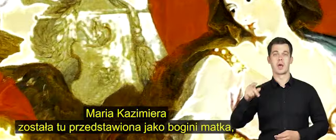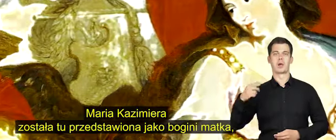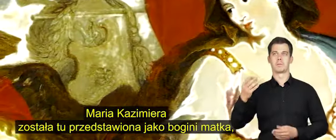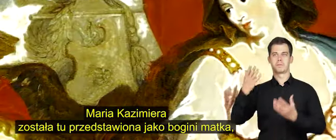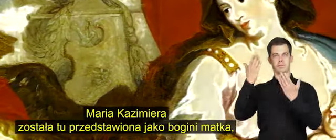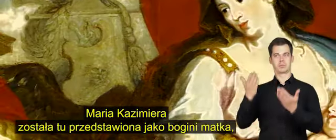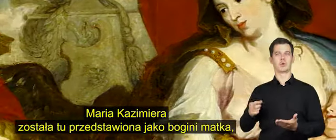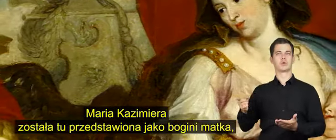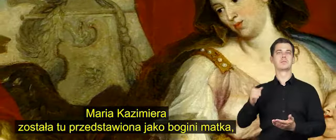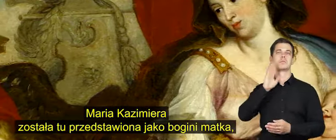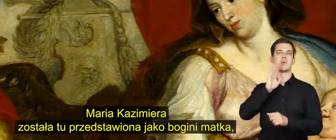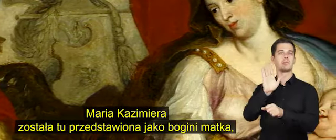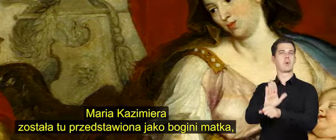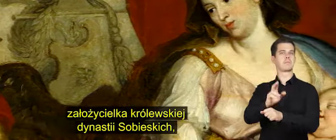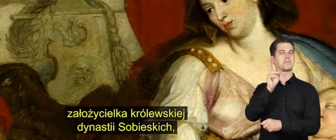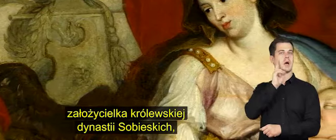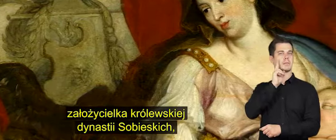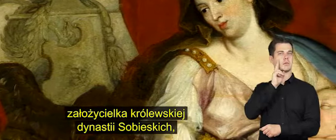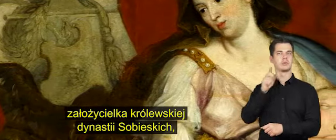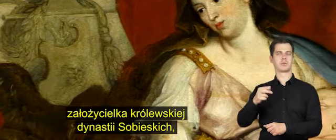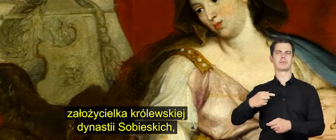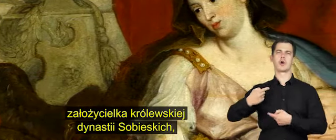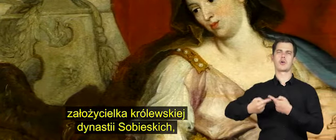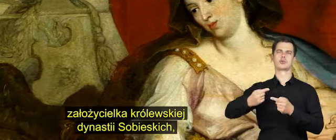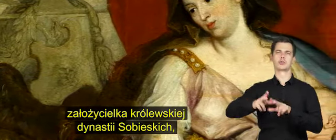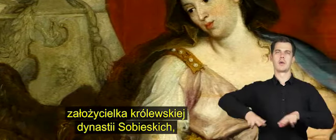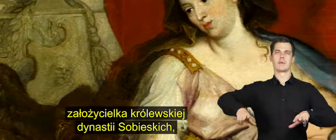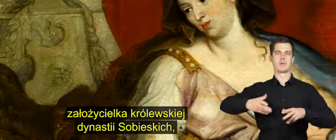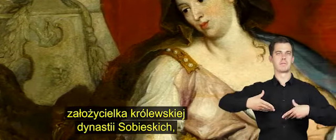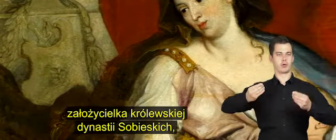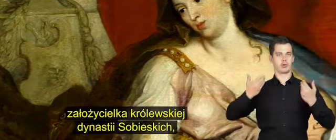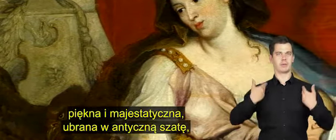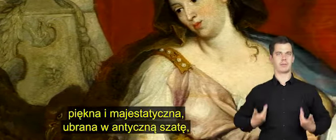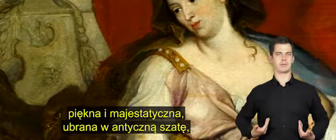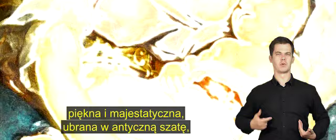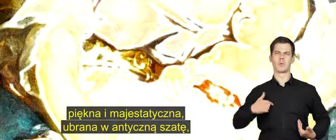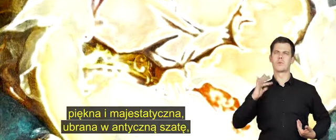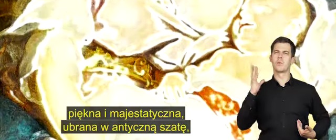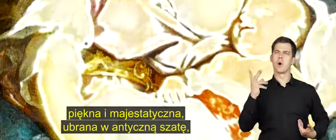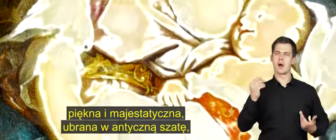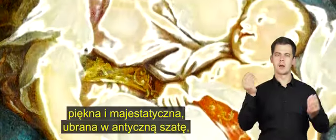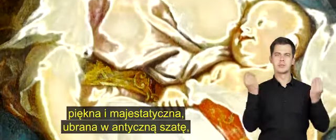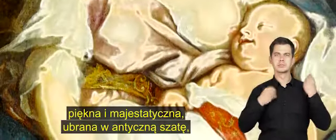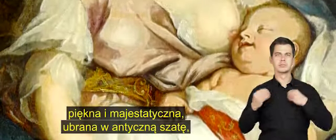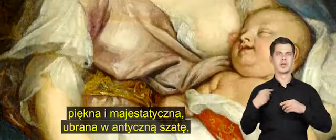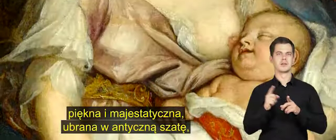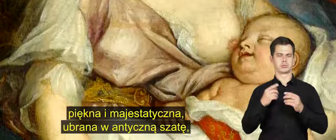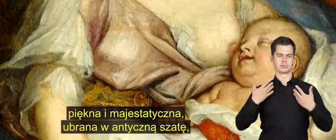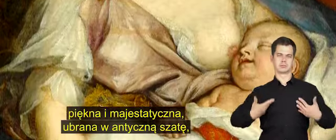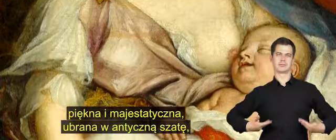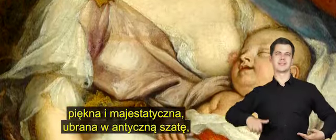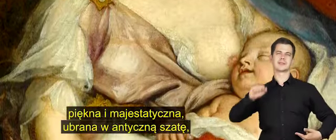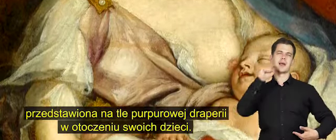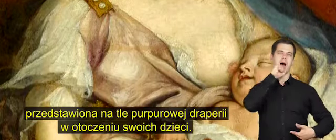została tu przedstawiona jako bogini matka, założycielka królewskiej dynastii Sobieskich. Piękna i majestatyczna, ubrana w